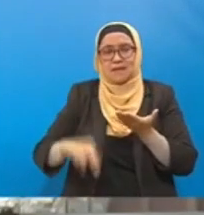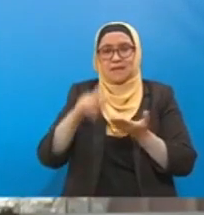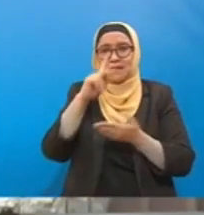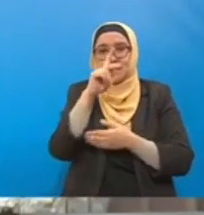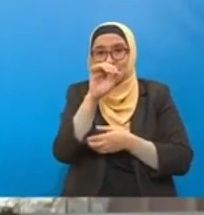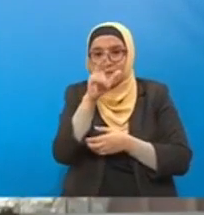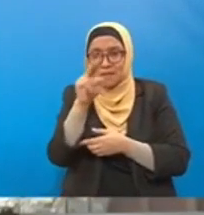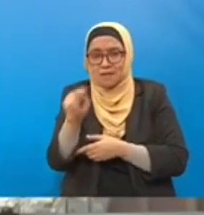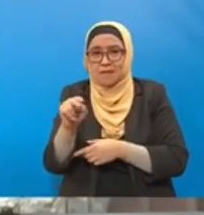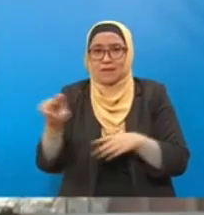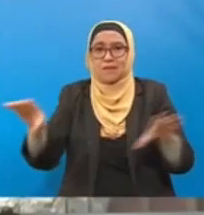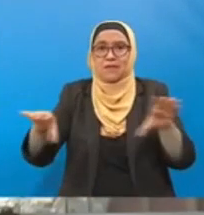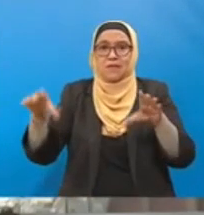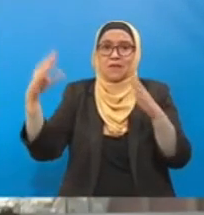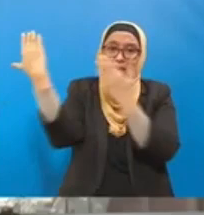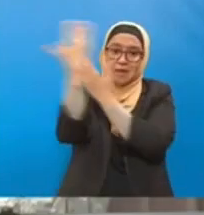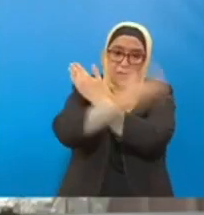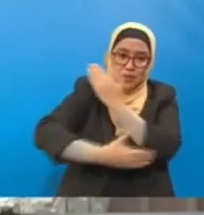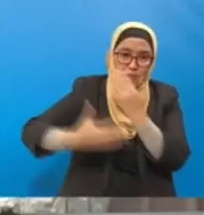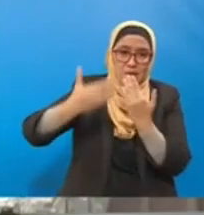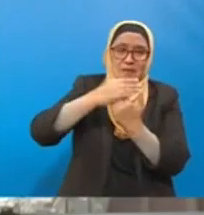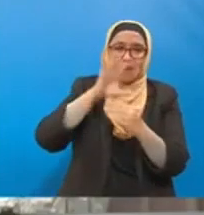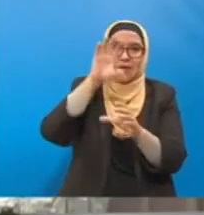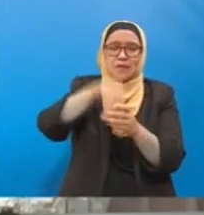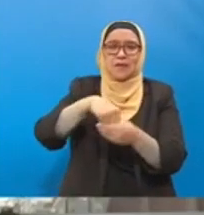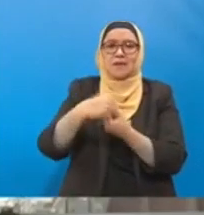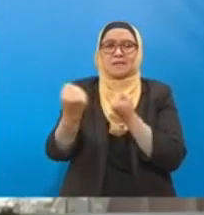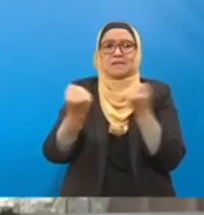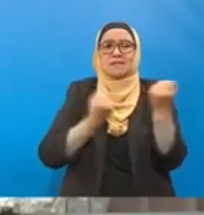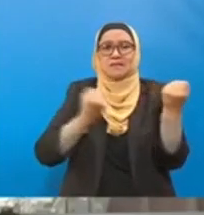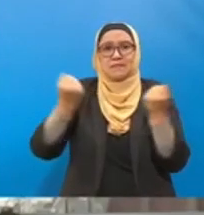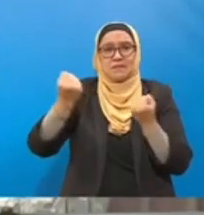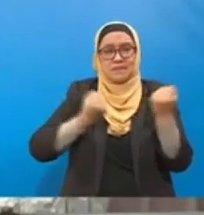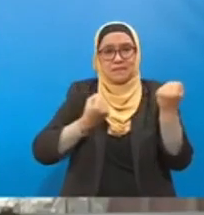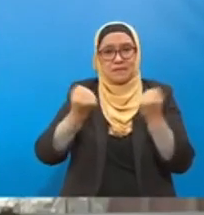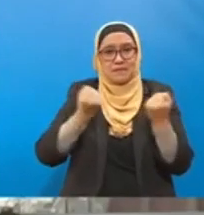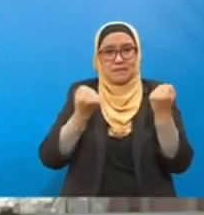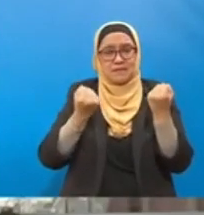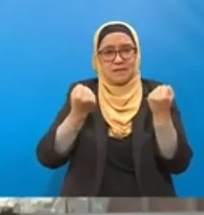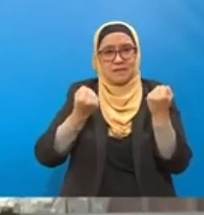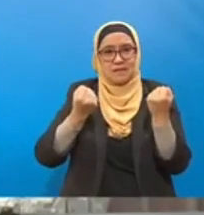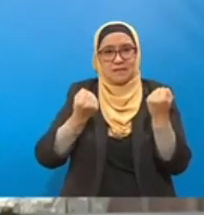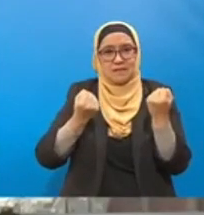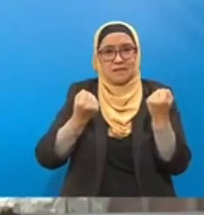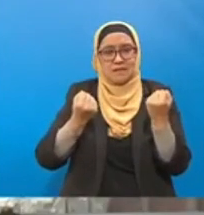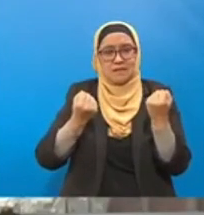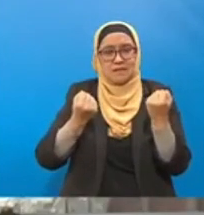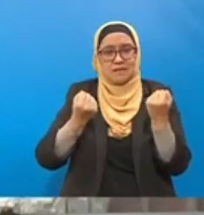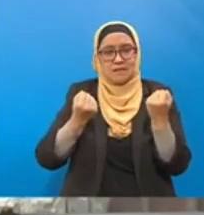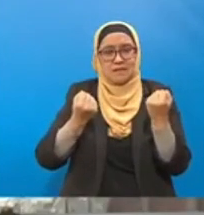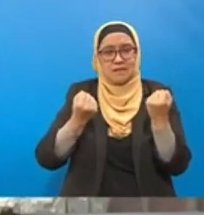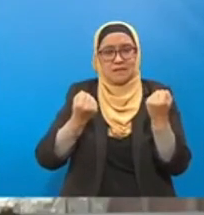termasuklah kenderaan rendah karbon yang juga di antarusaha pihak kementerian ke arah itu.